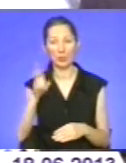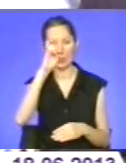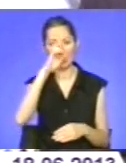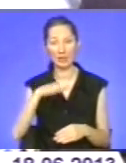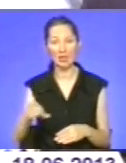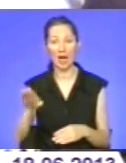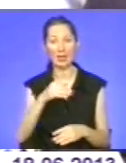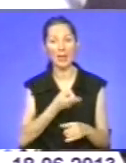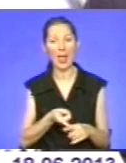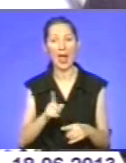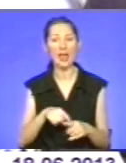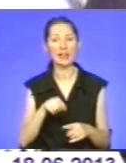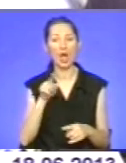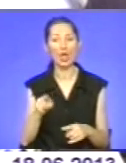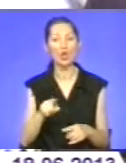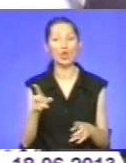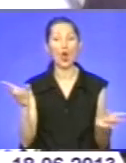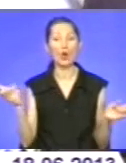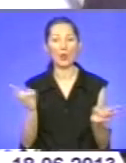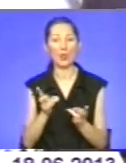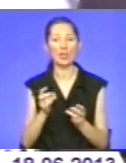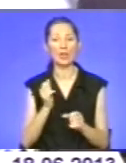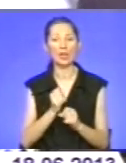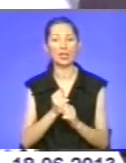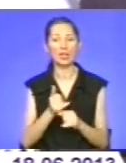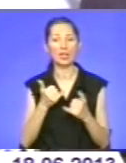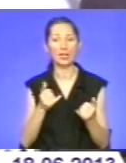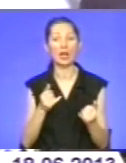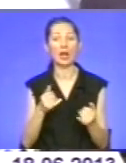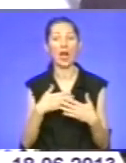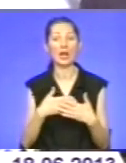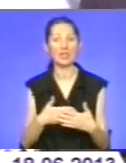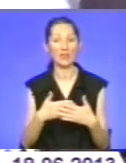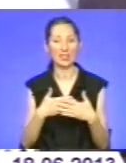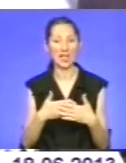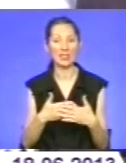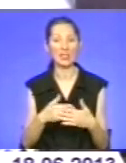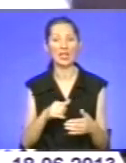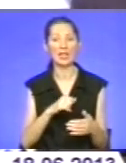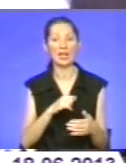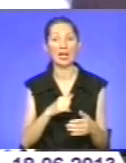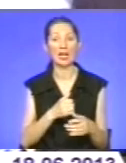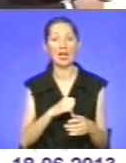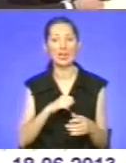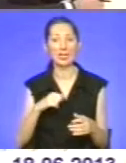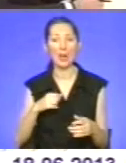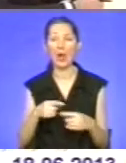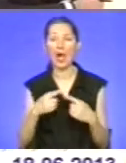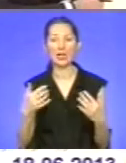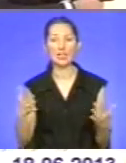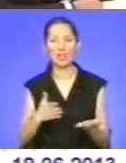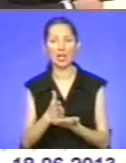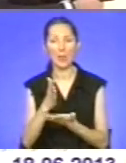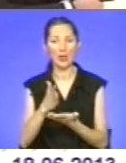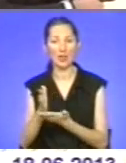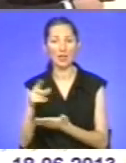те, що необхідно робити для активізації самих різних направленьків. Показателемо